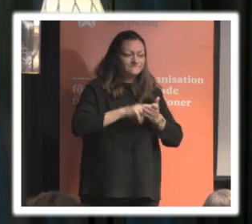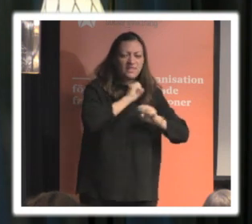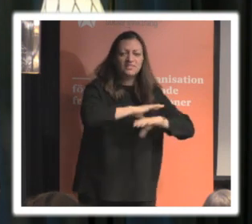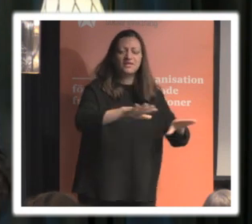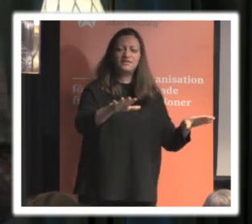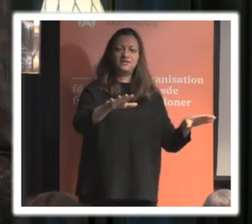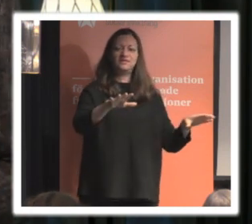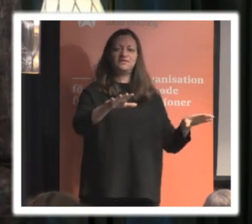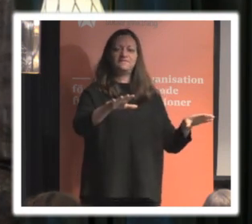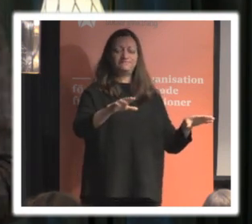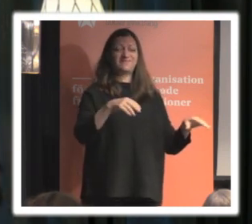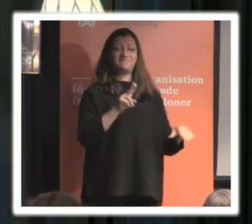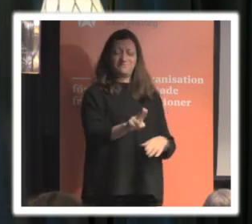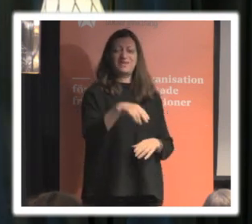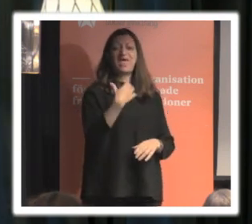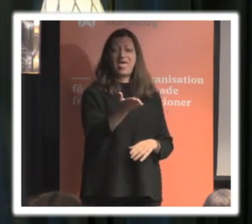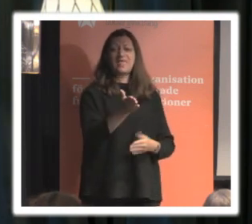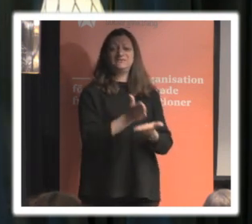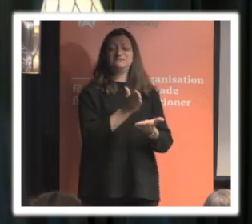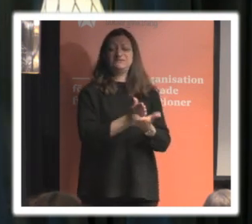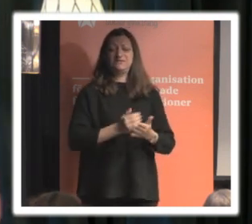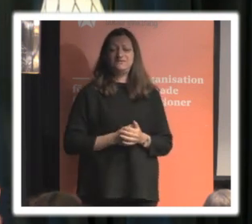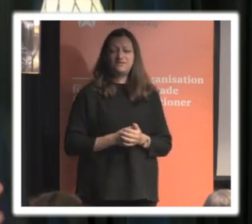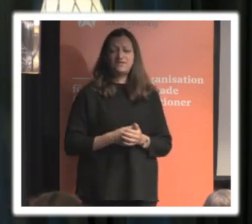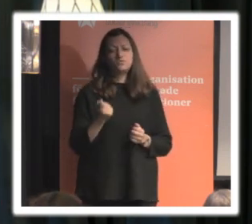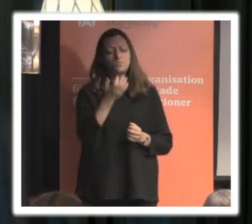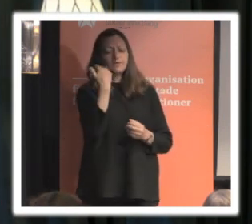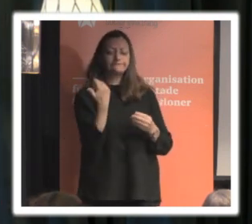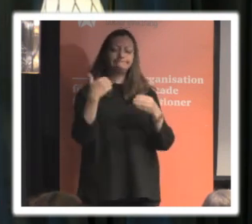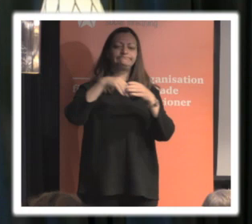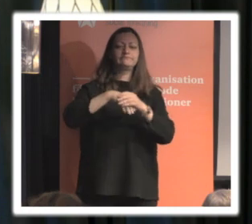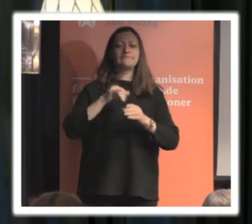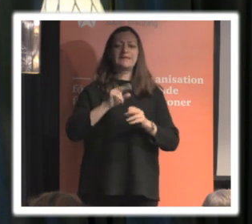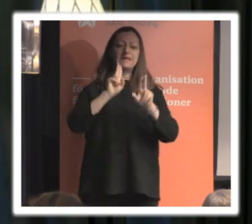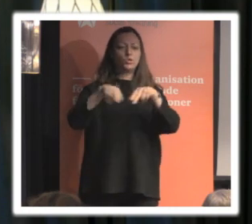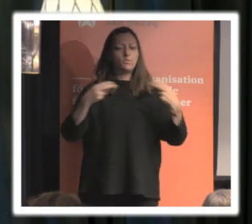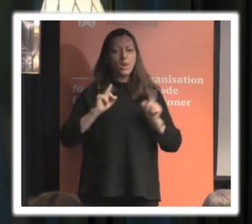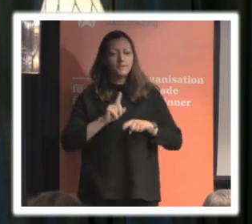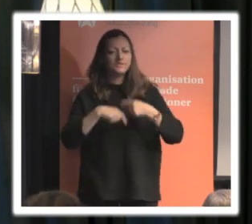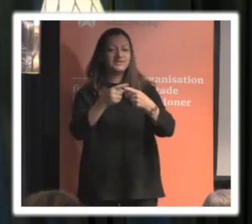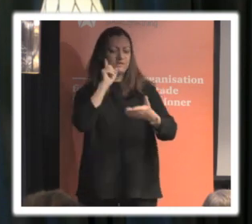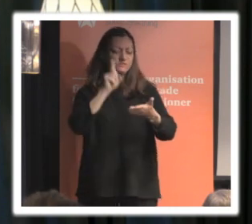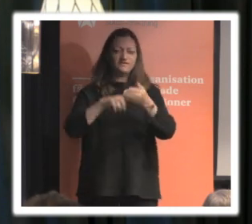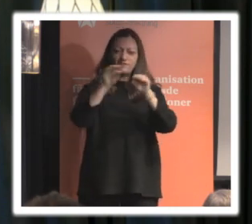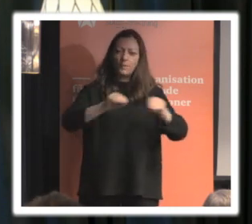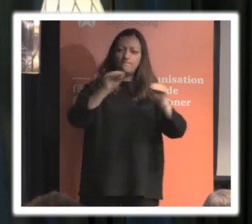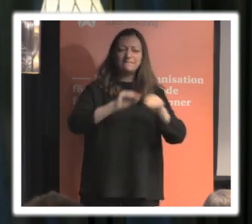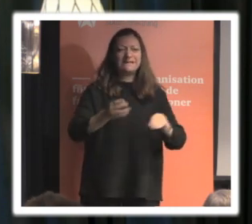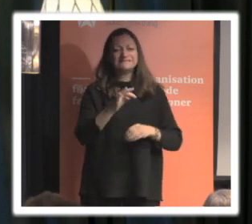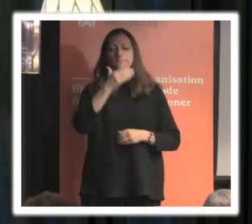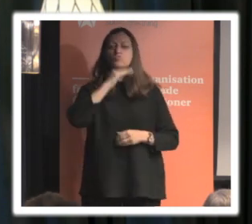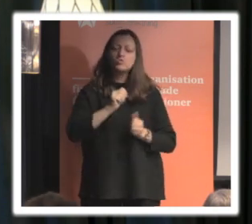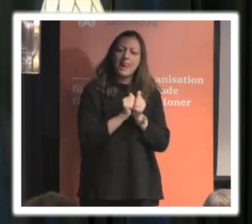faktiskt är på riktigt det här är någonting man kan inkludera i sina normala rutiner för att utbilda unga ledare i